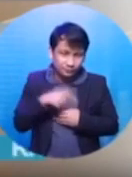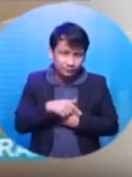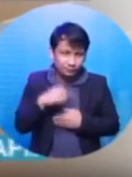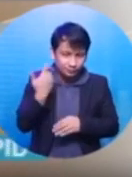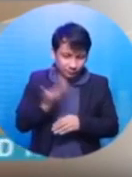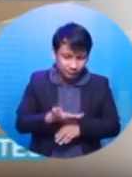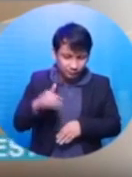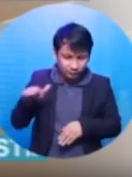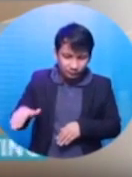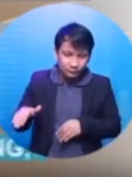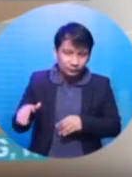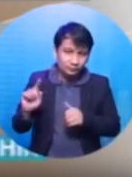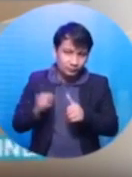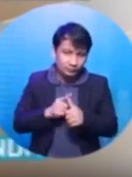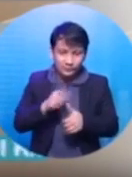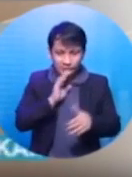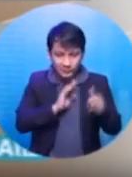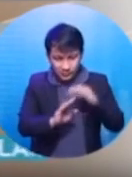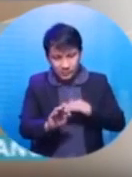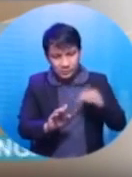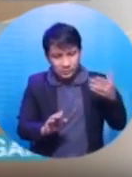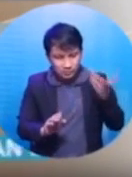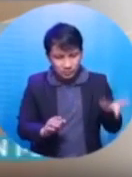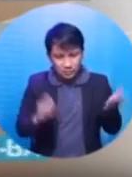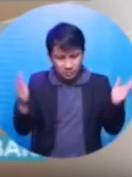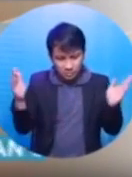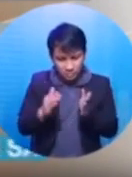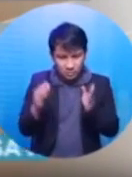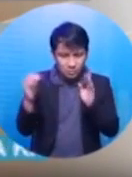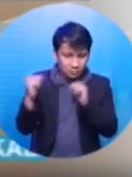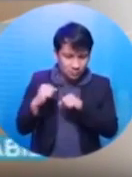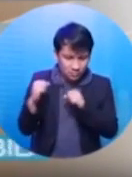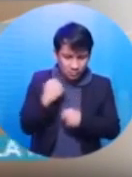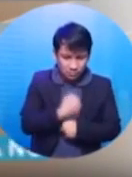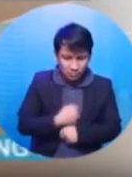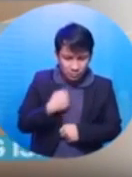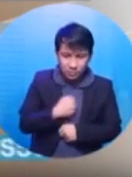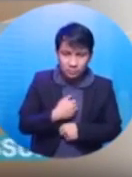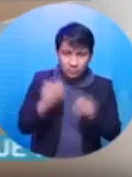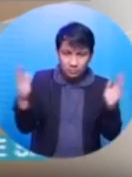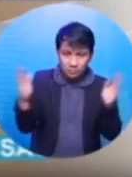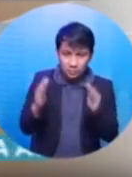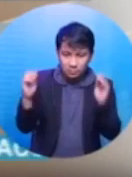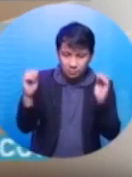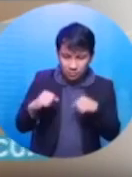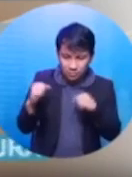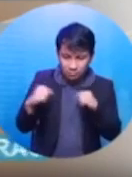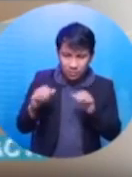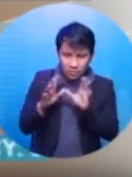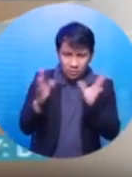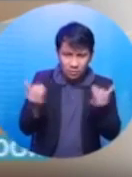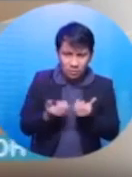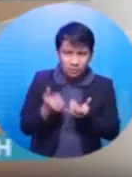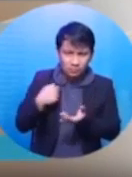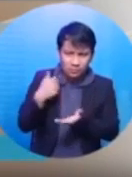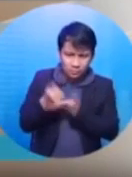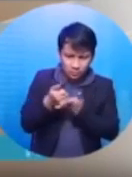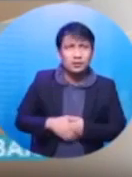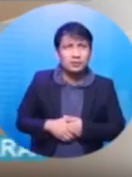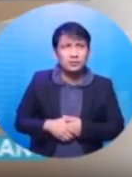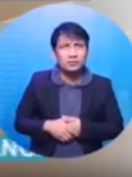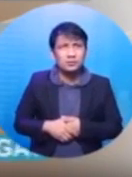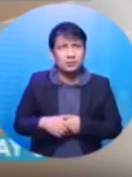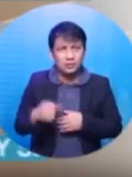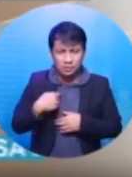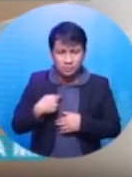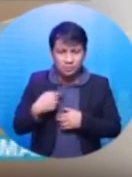bilang nakakabata and then sinanay and then mag-sorry sa isa't isa and then pag-ayusin namin kayo sa barangay at kung anong klaseng tulong ang kailangan ninyo,